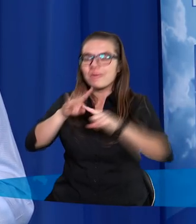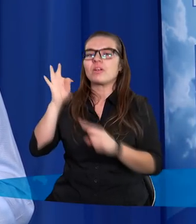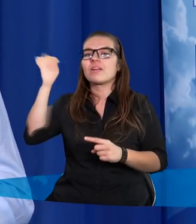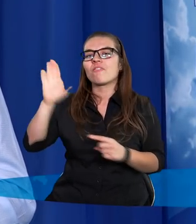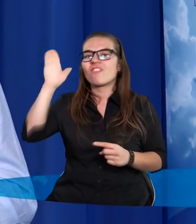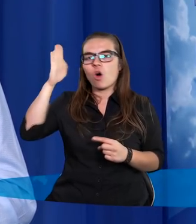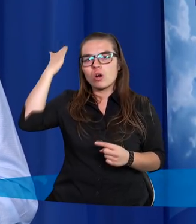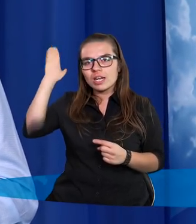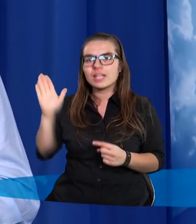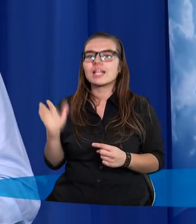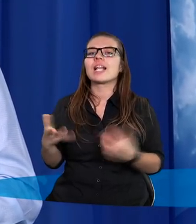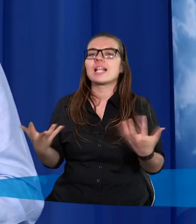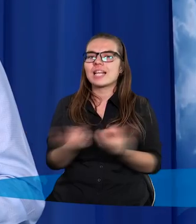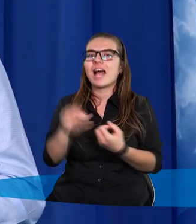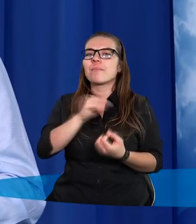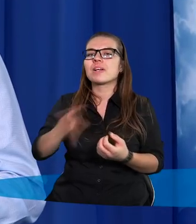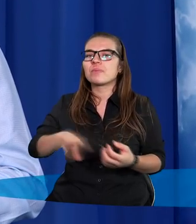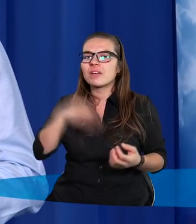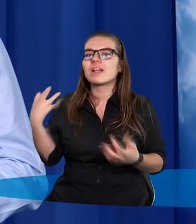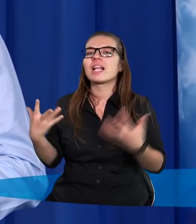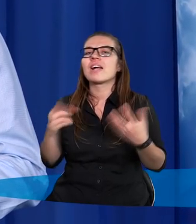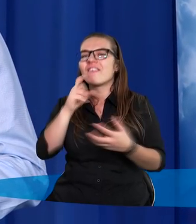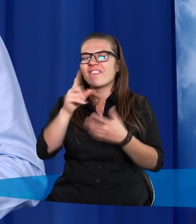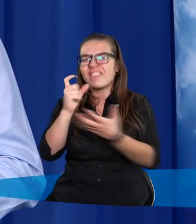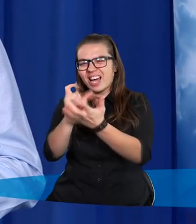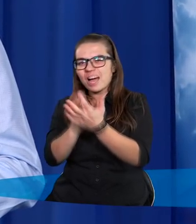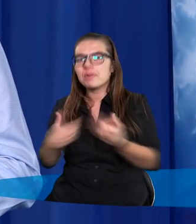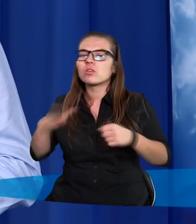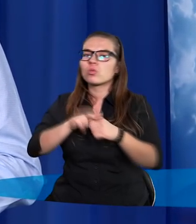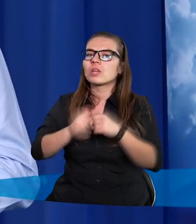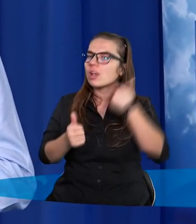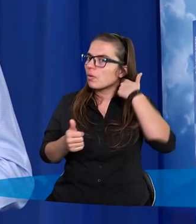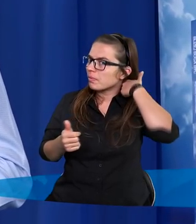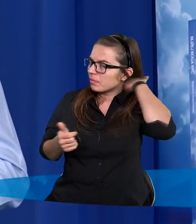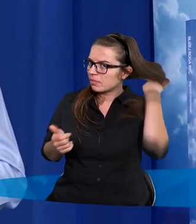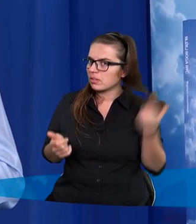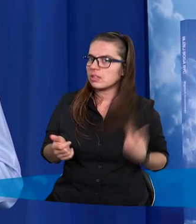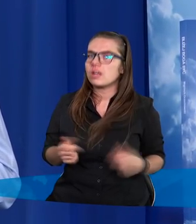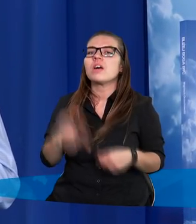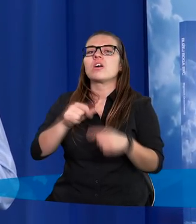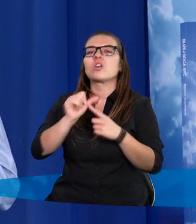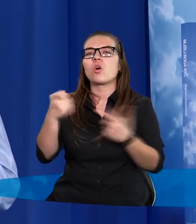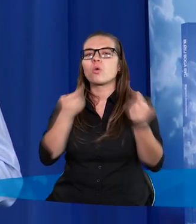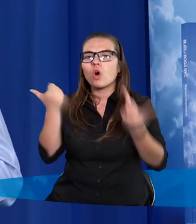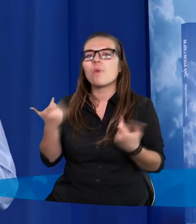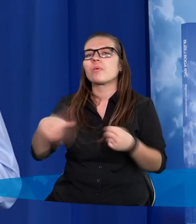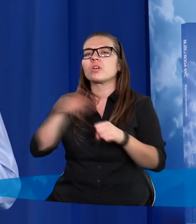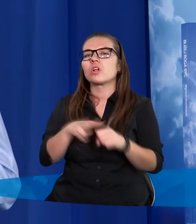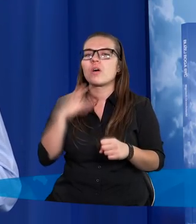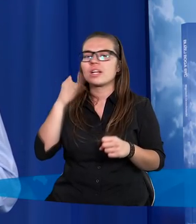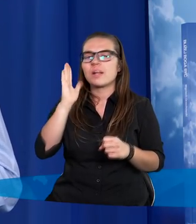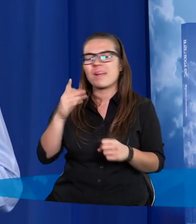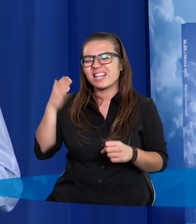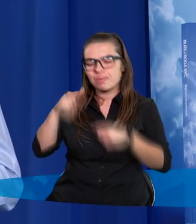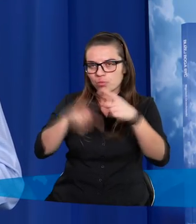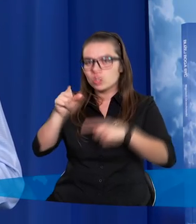Bożej. Znajdujemy w Piśmie Świętym fragmenty, gdzie są pewne groźby, co będzie, jeśli człowiek nie będzie podążał